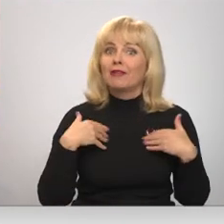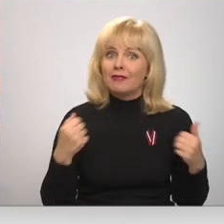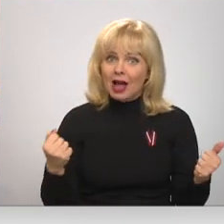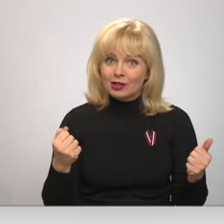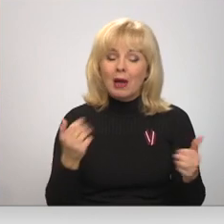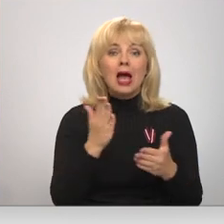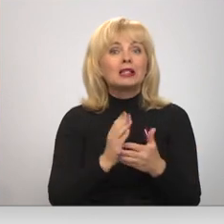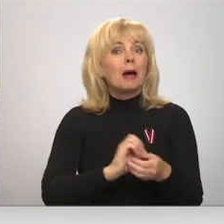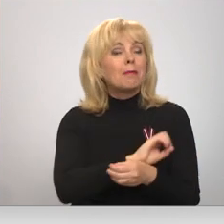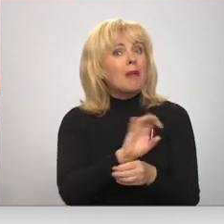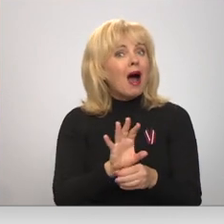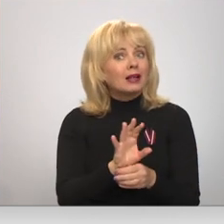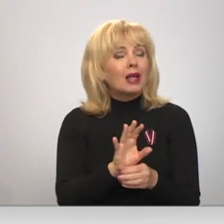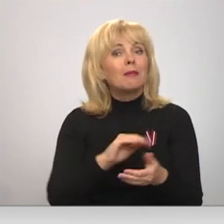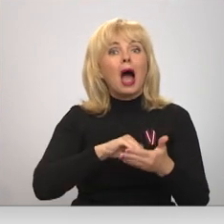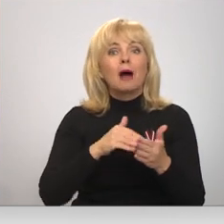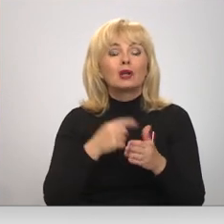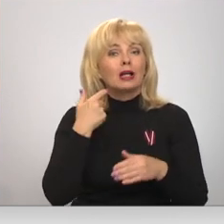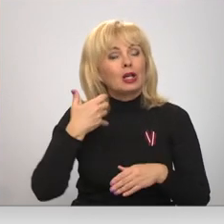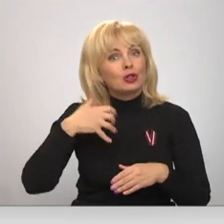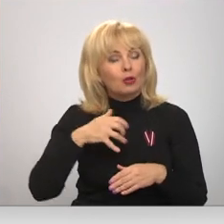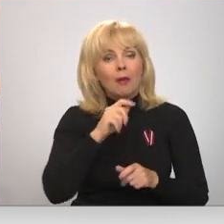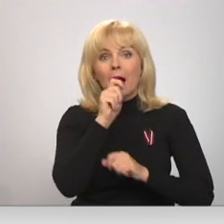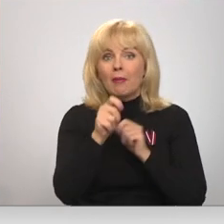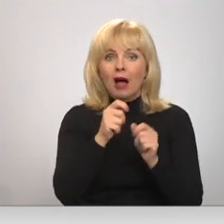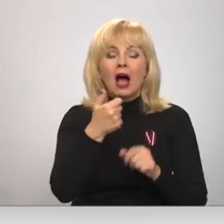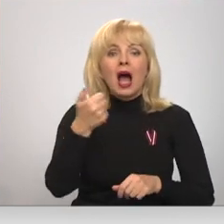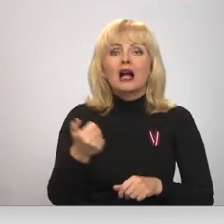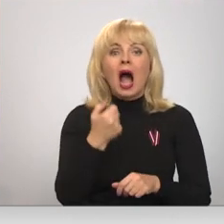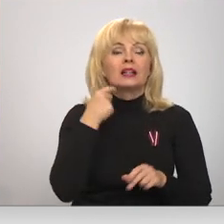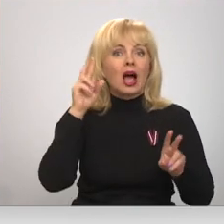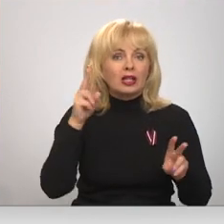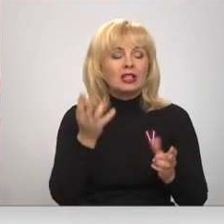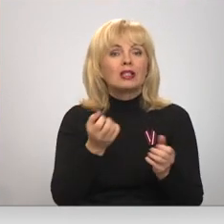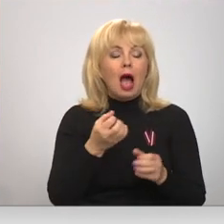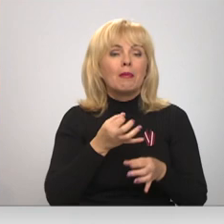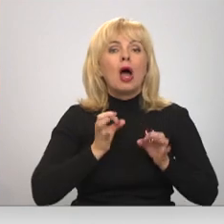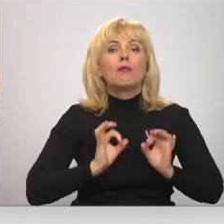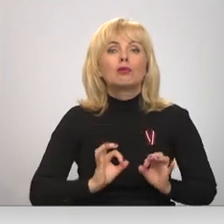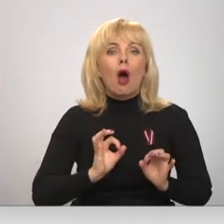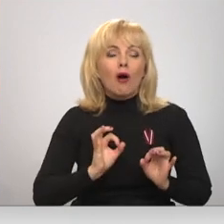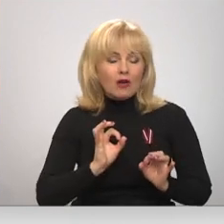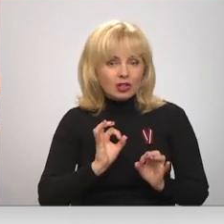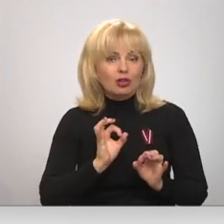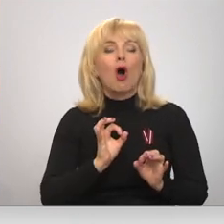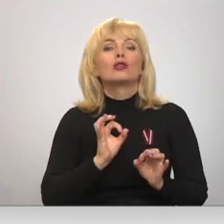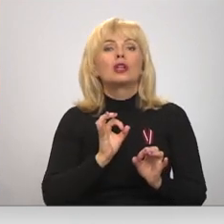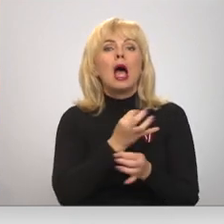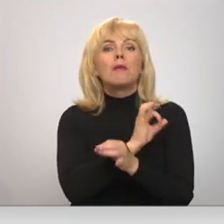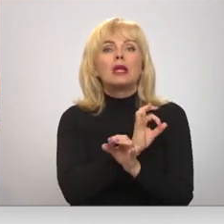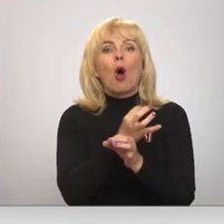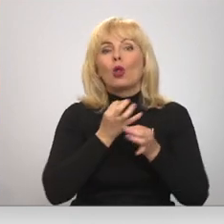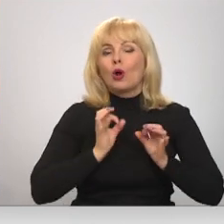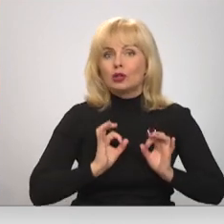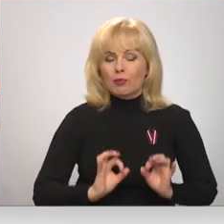to starp pandēmijas apstākļos Rīgas domas balvu gada rīdznieks saņēmis profesors bioloģijas doktors Jānis Kloviņš. Par to stāstu